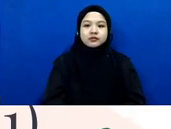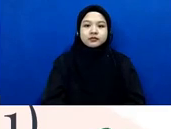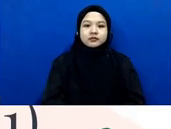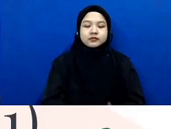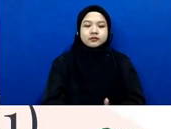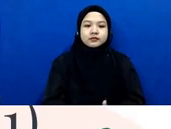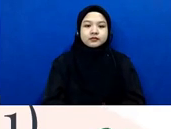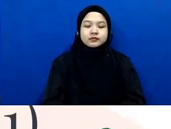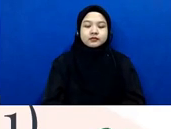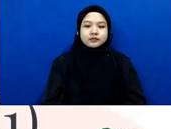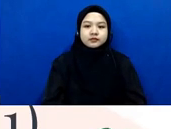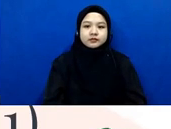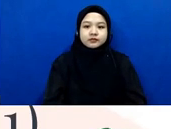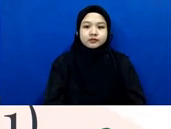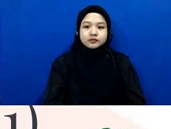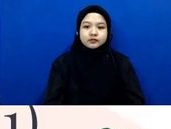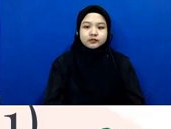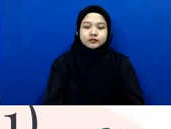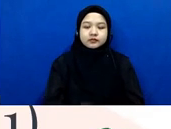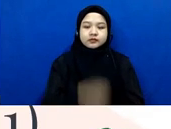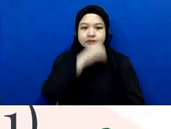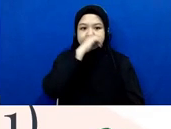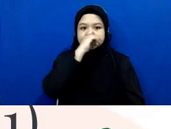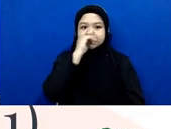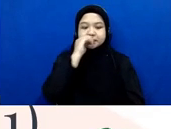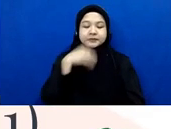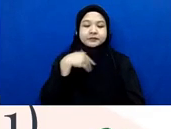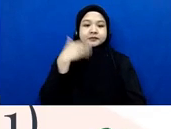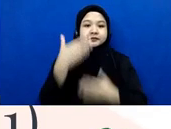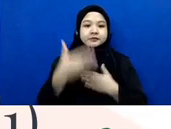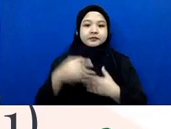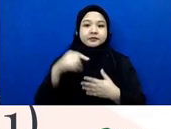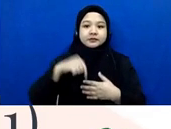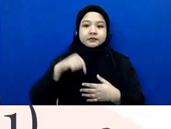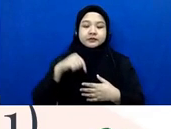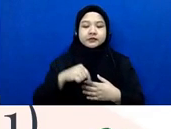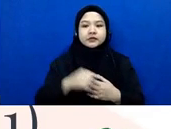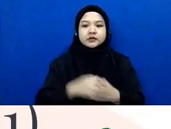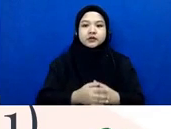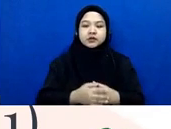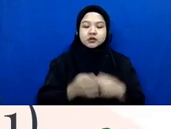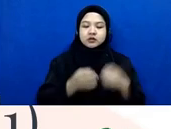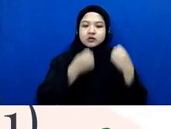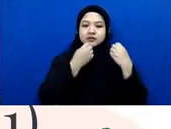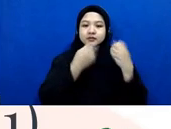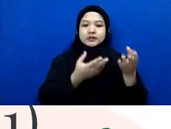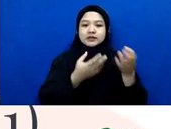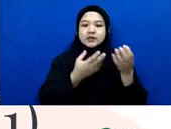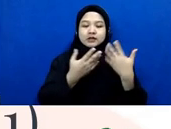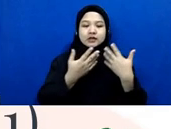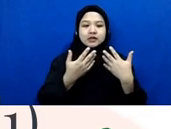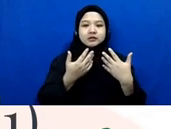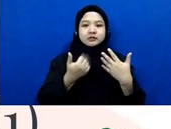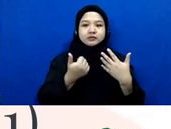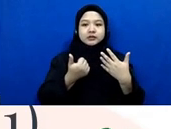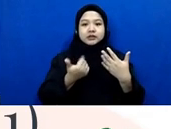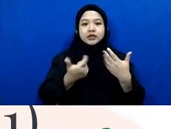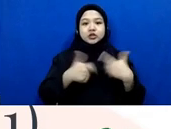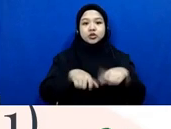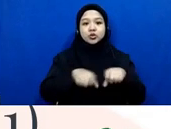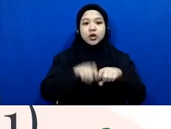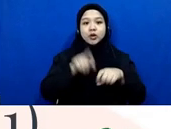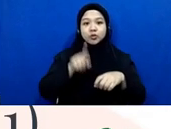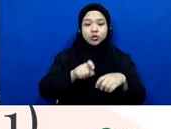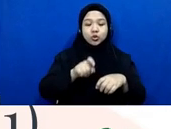-teman setelah ini mungkin supaya penjelasannya lebih memenuhi kebutuhan teman-teman kalau ada